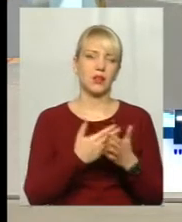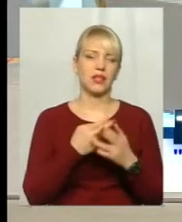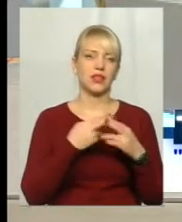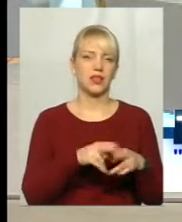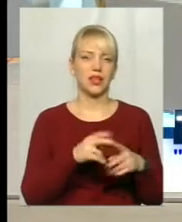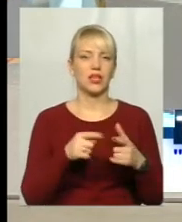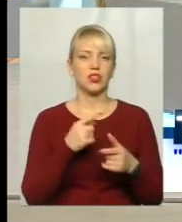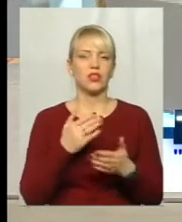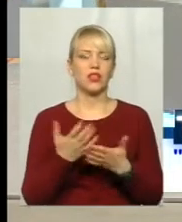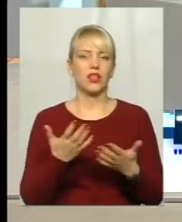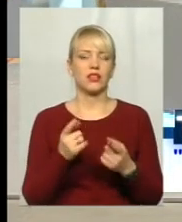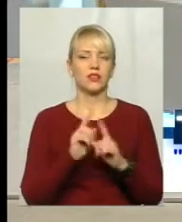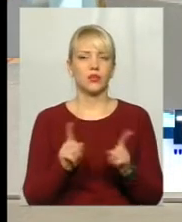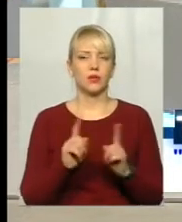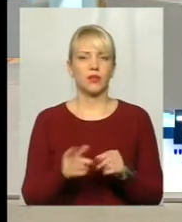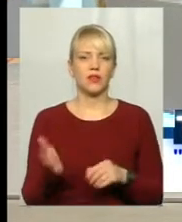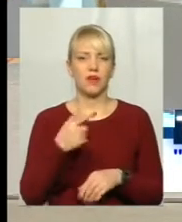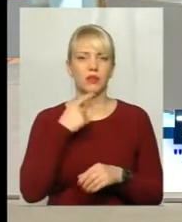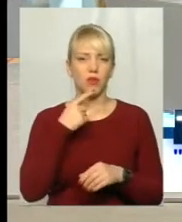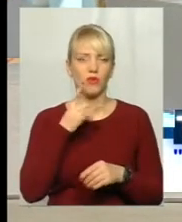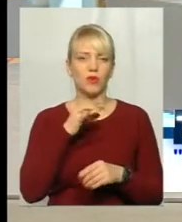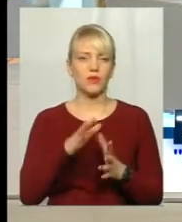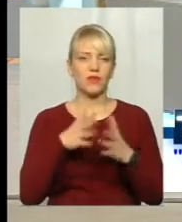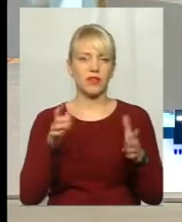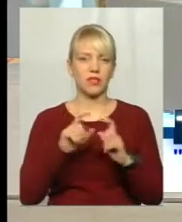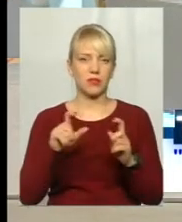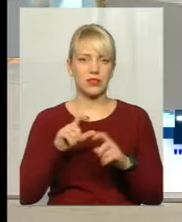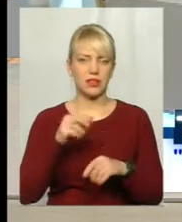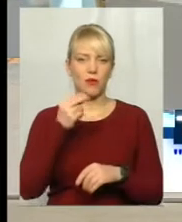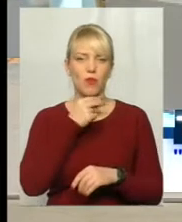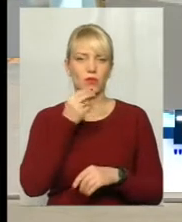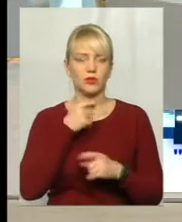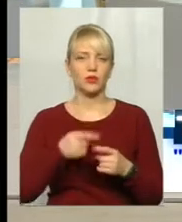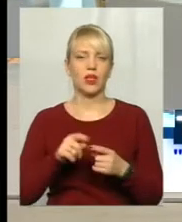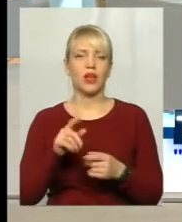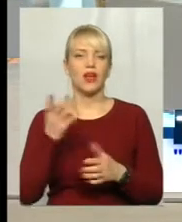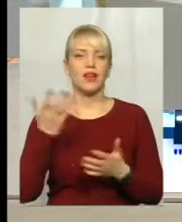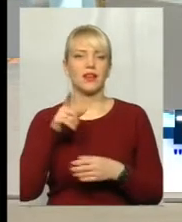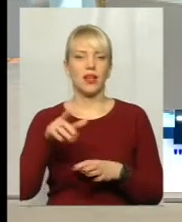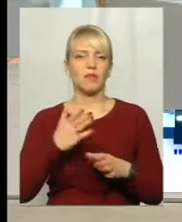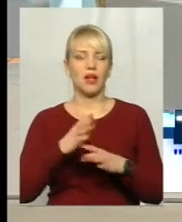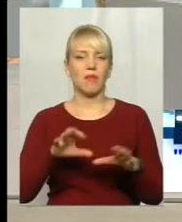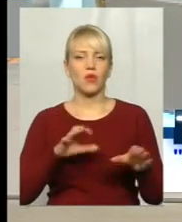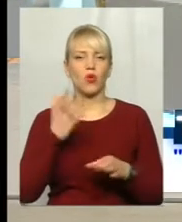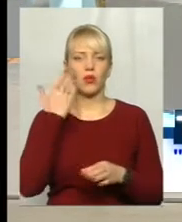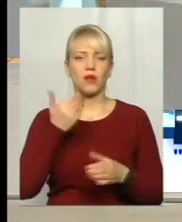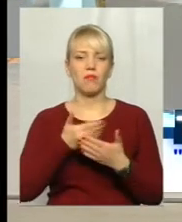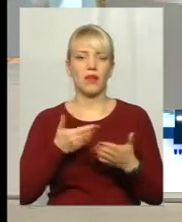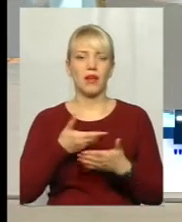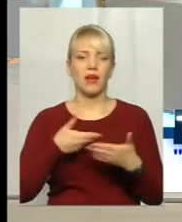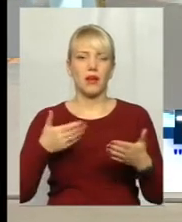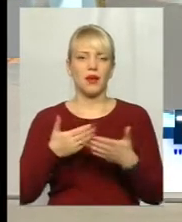є особливості, і почнемо з супермаркетів, які маніпуляції перші чекають нас там, коли ми йдемо перед Новим Роком просто